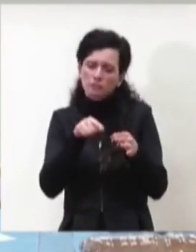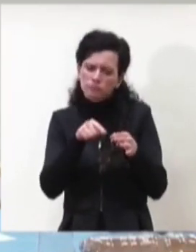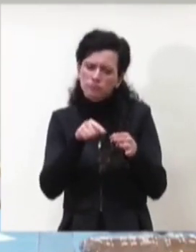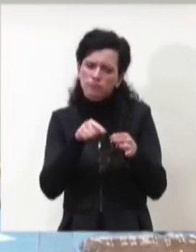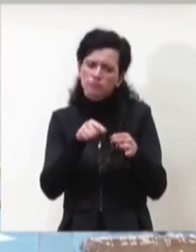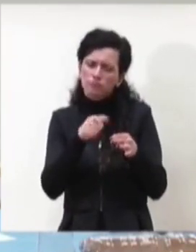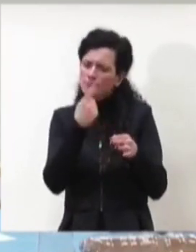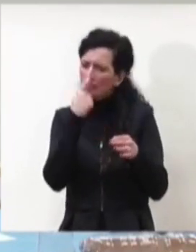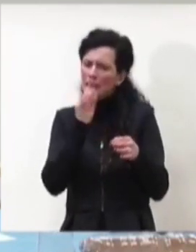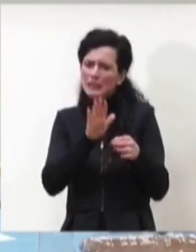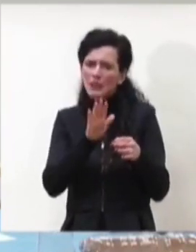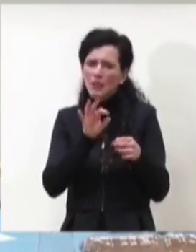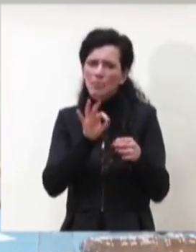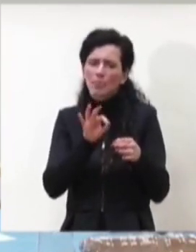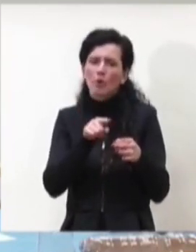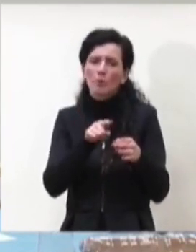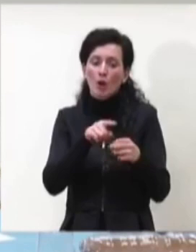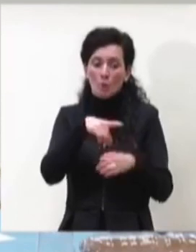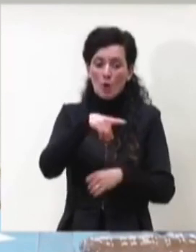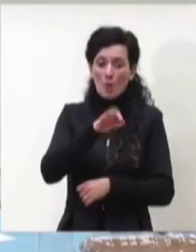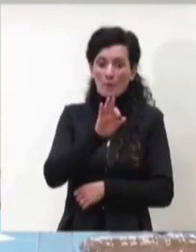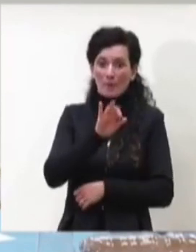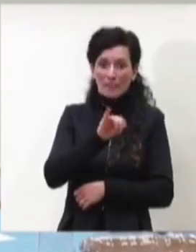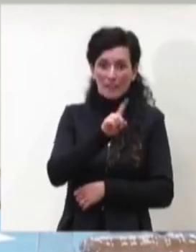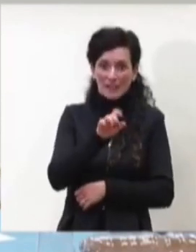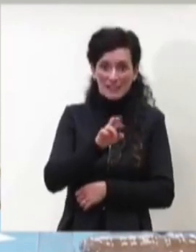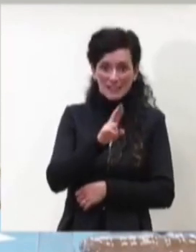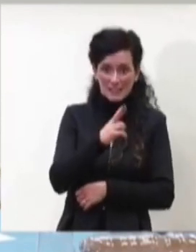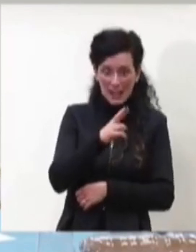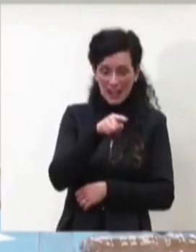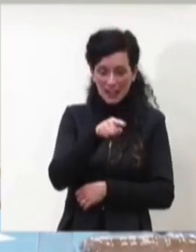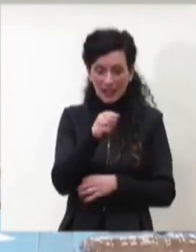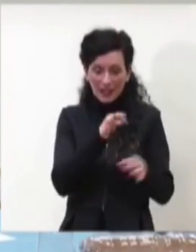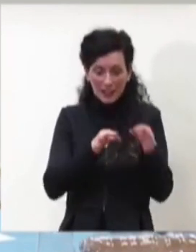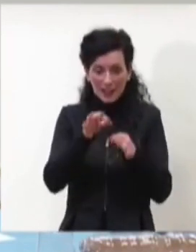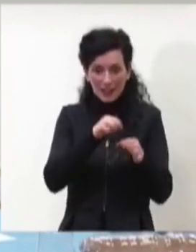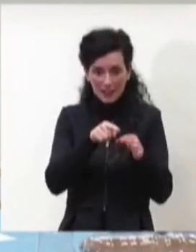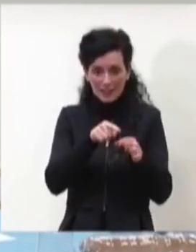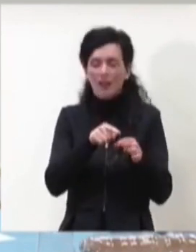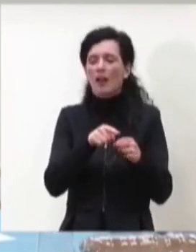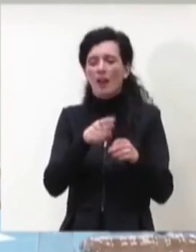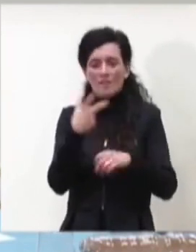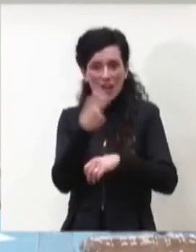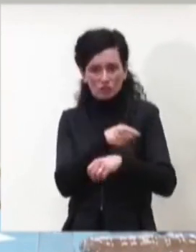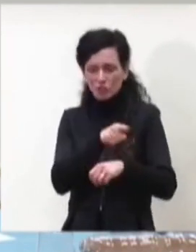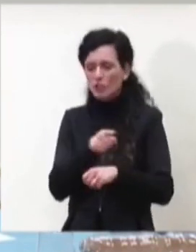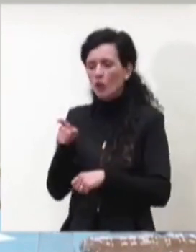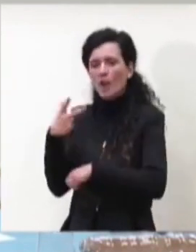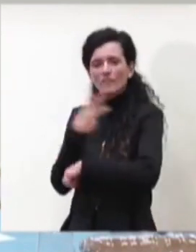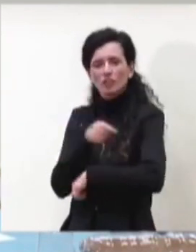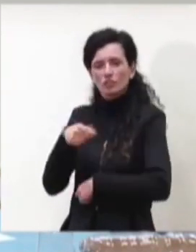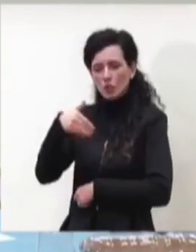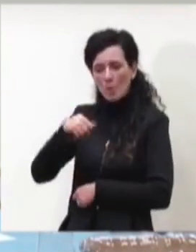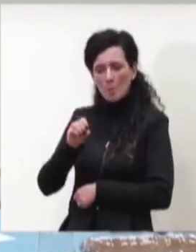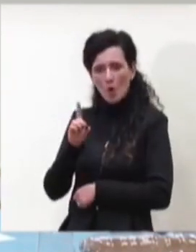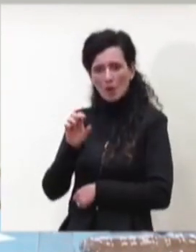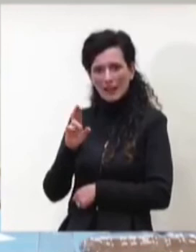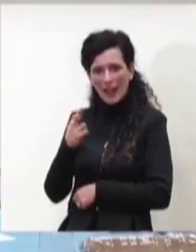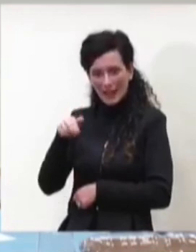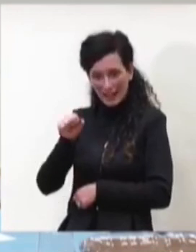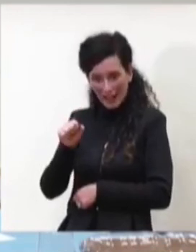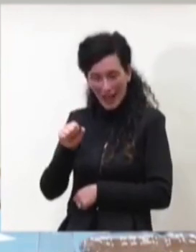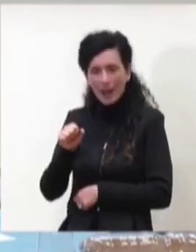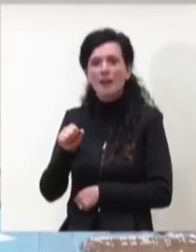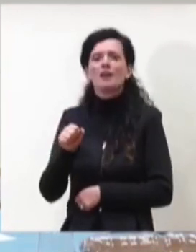tra il vaccino Pfizer-BioNTech e il vaccino moderna. Le differenze sono che quest